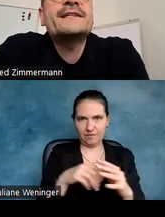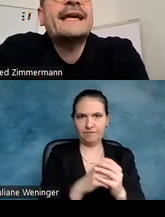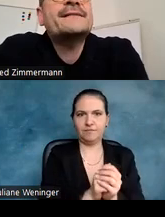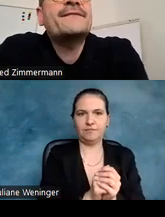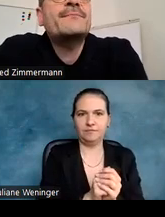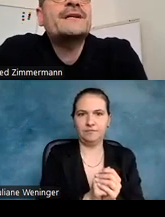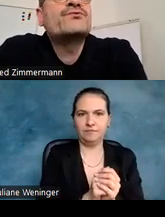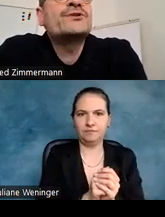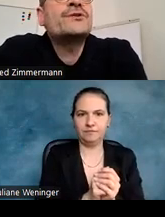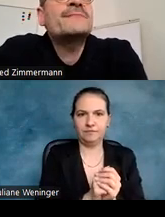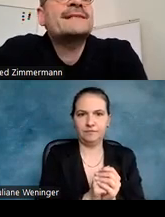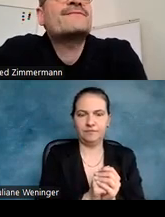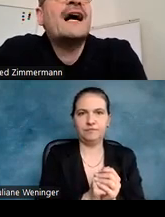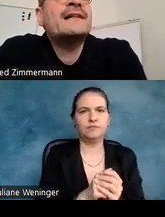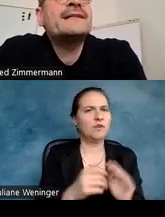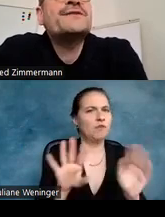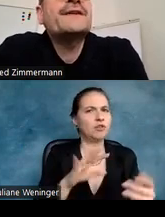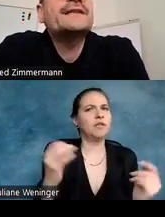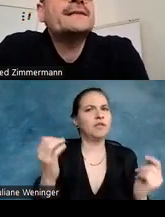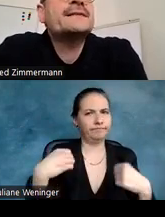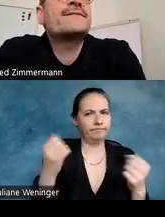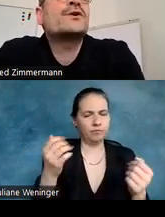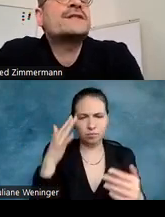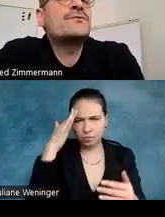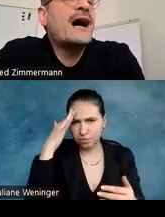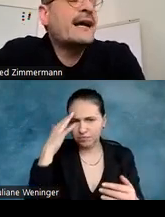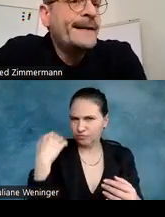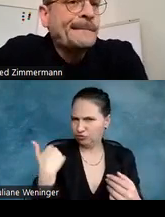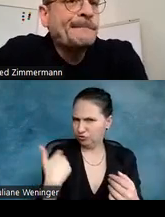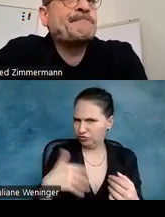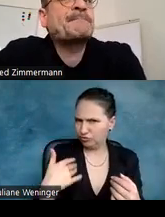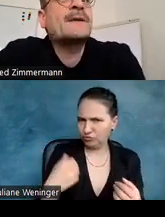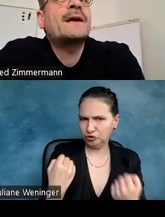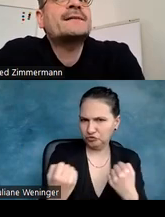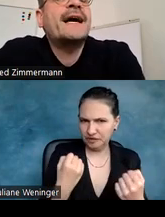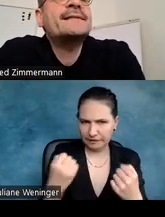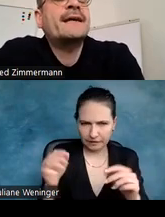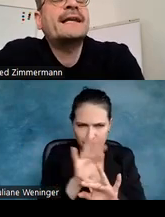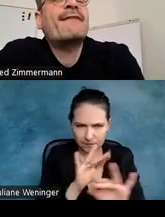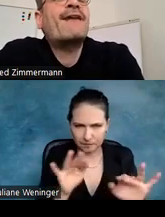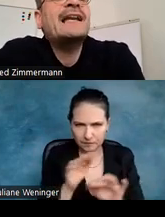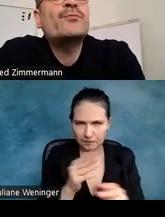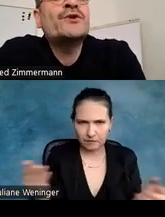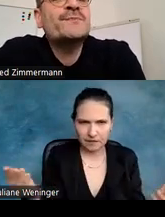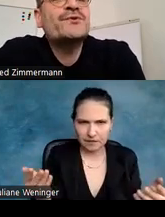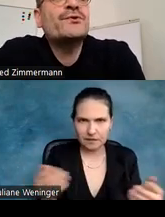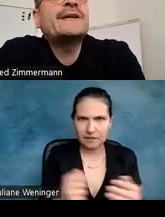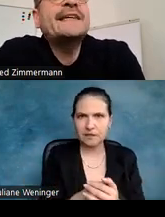Und ich denke, Sie werden mir zustimmen, dass es wahnsinnig schwierig ist, dieses Wort zu erkennen. Das heißt, in der